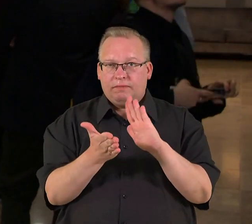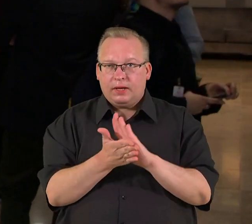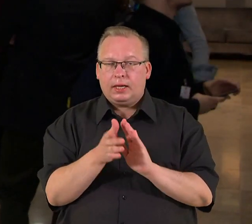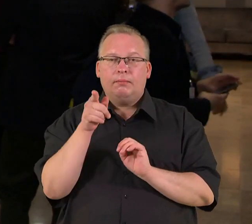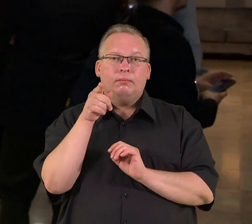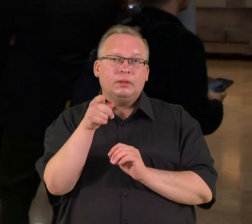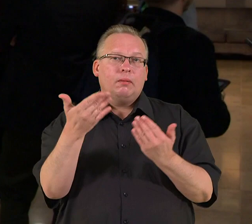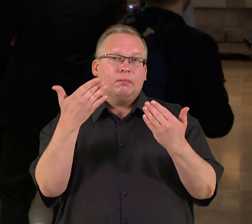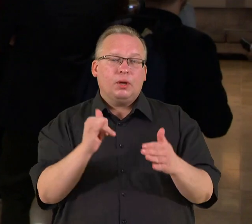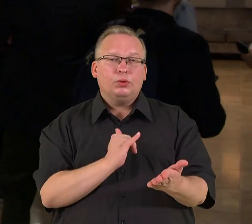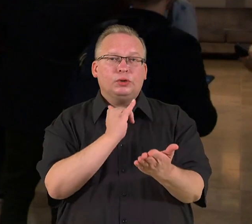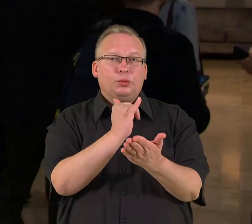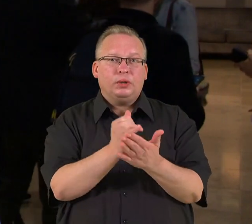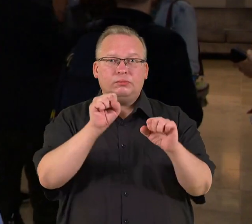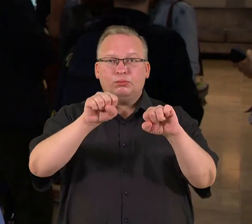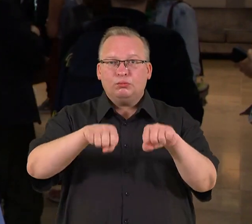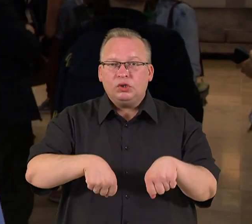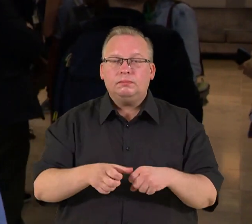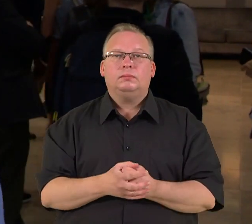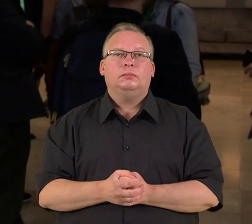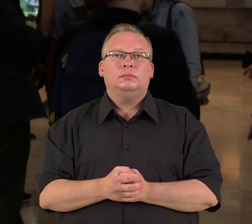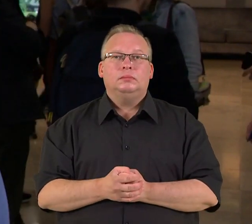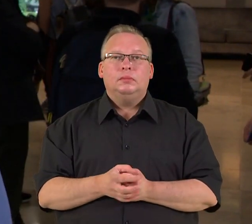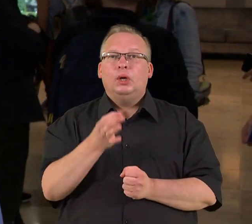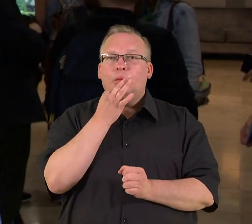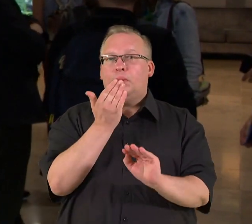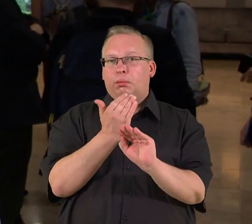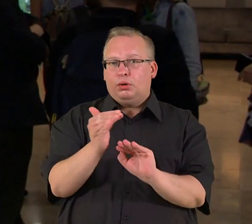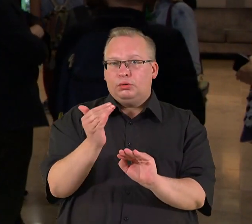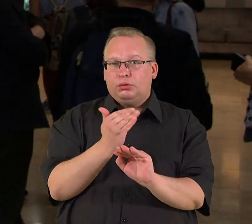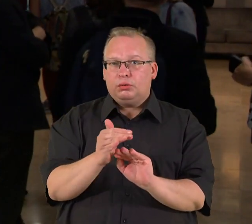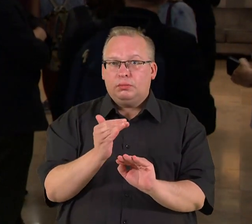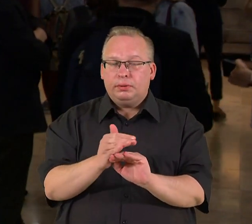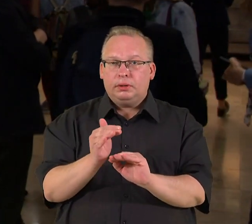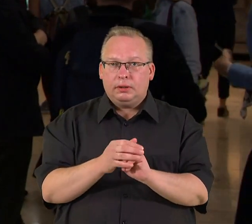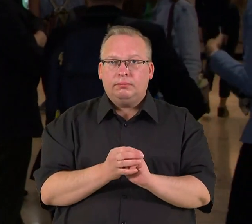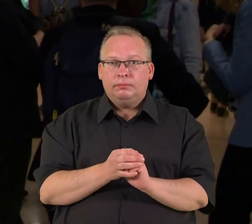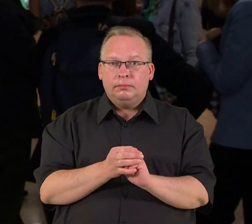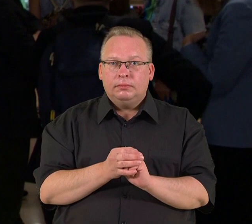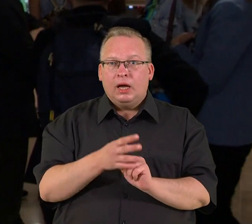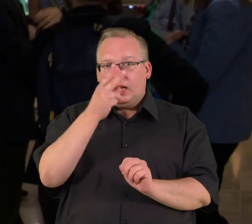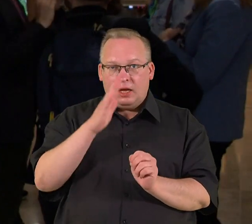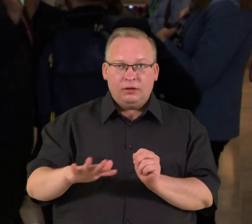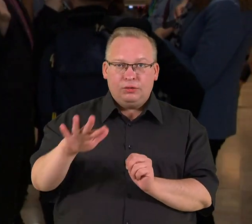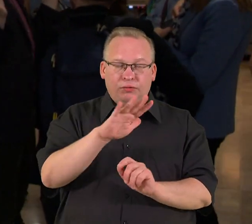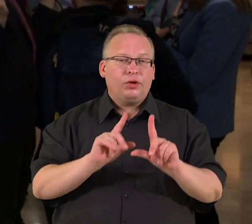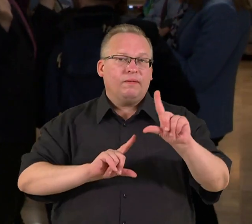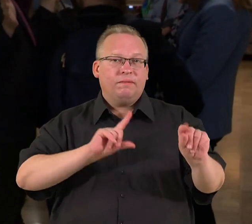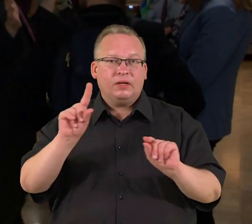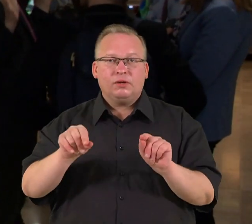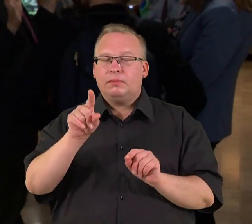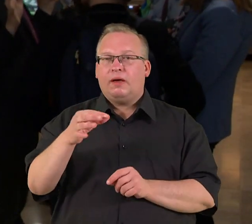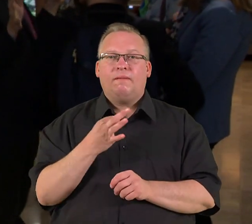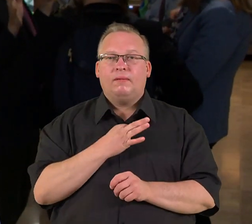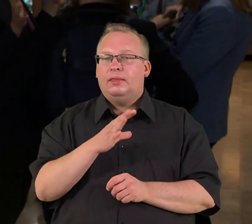jiems sudaroma galimybė jau palaipsniui, sudaroma galimybė judėti visoje Lietuvos teritorijoje, bet jie vis